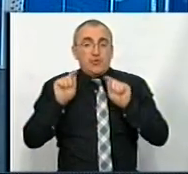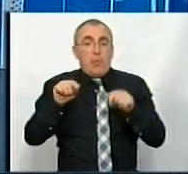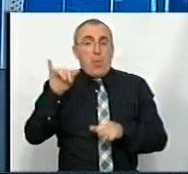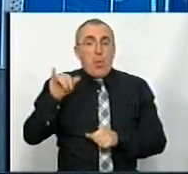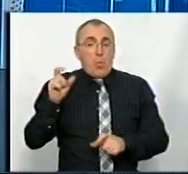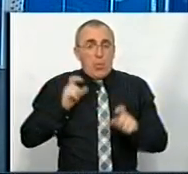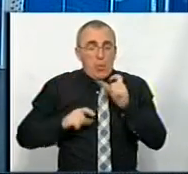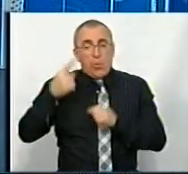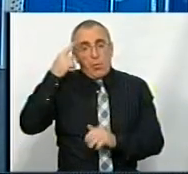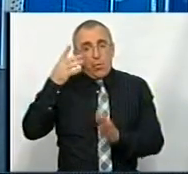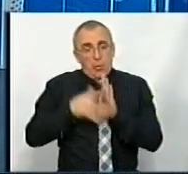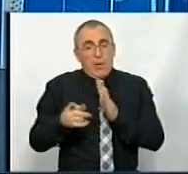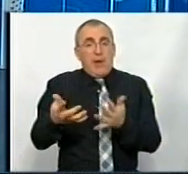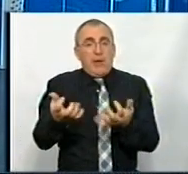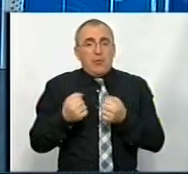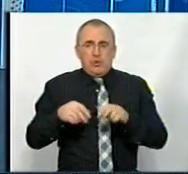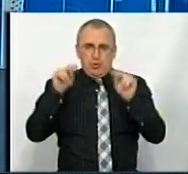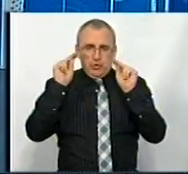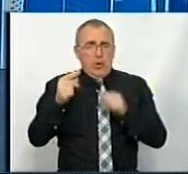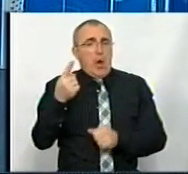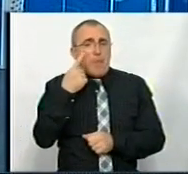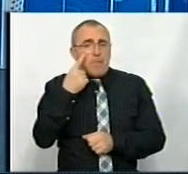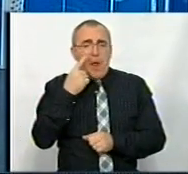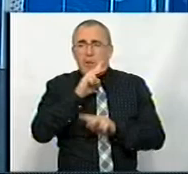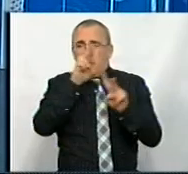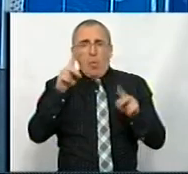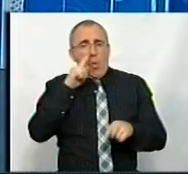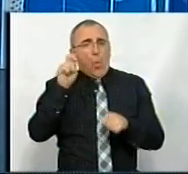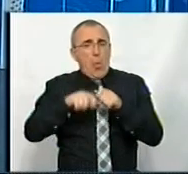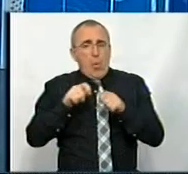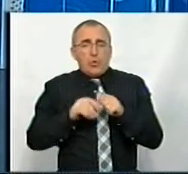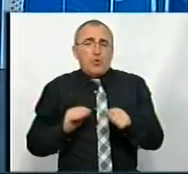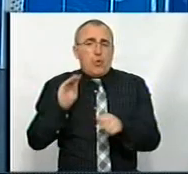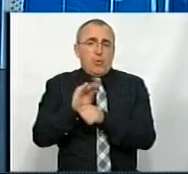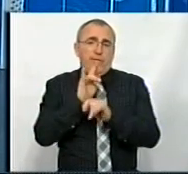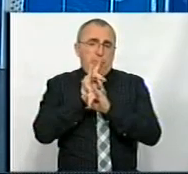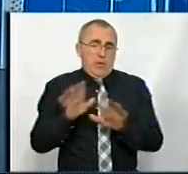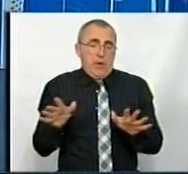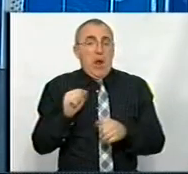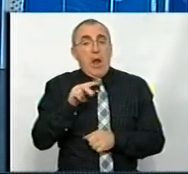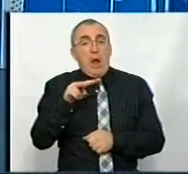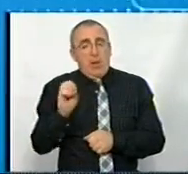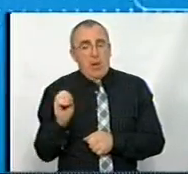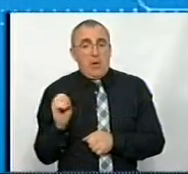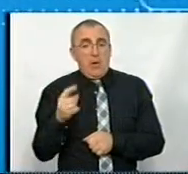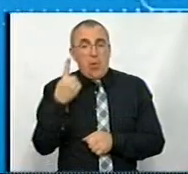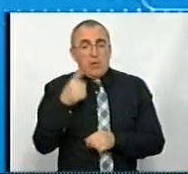розуміючи, що ти набираєш чесного бали, і ніхто тебе там контролювати додатково не буде. Але одна і та ж саме дитина